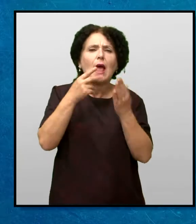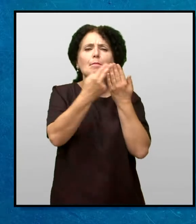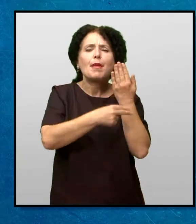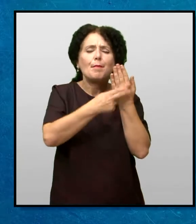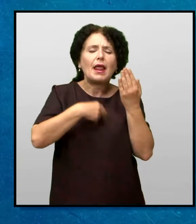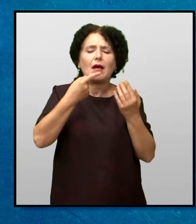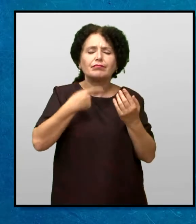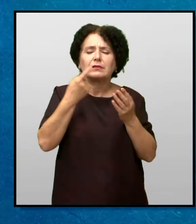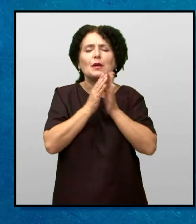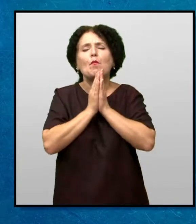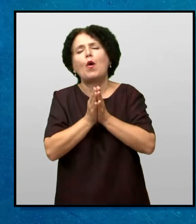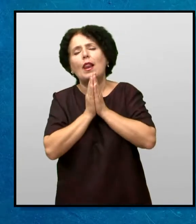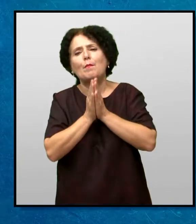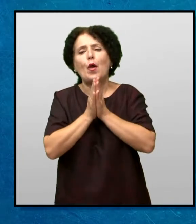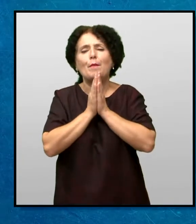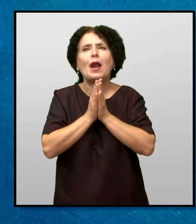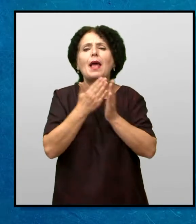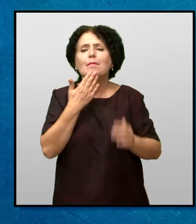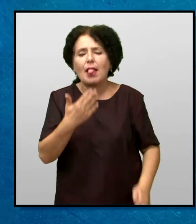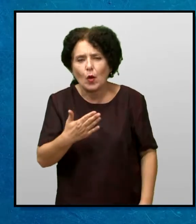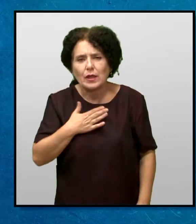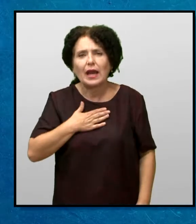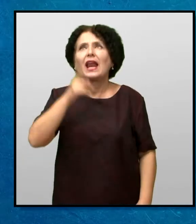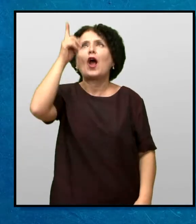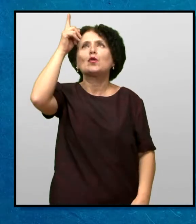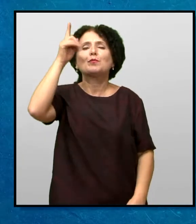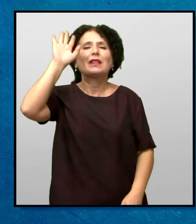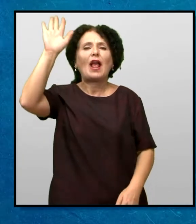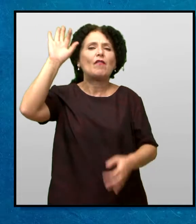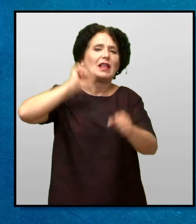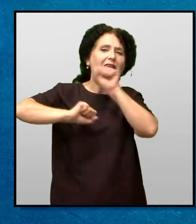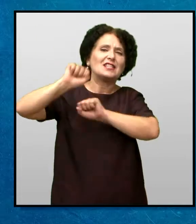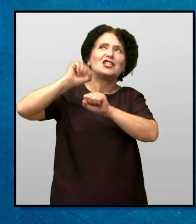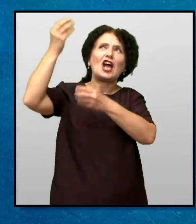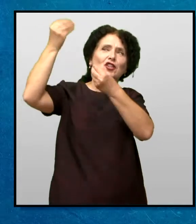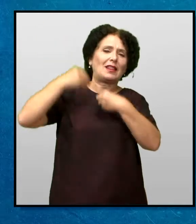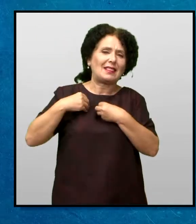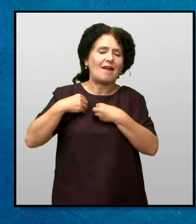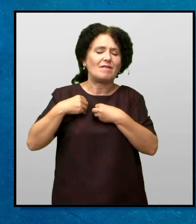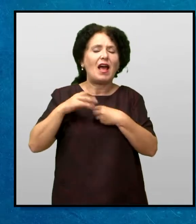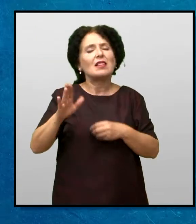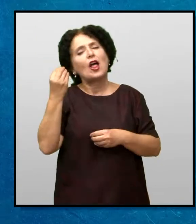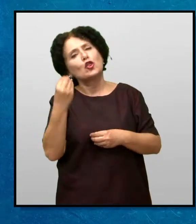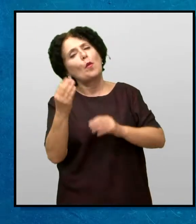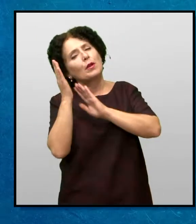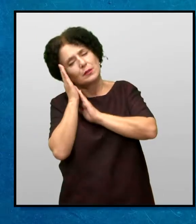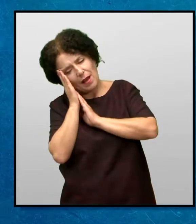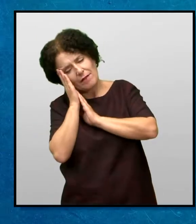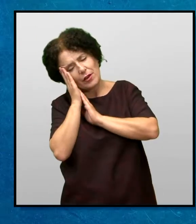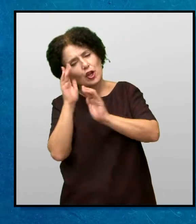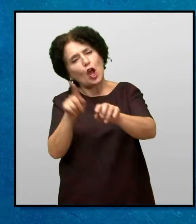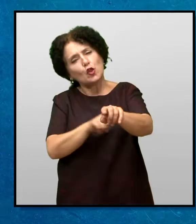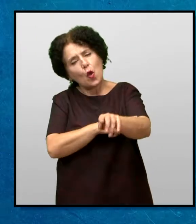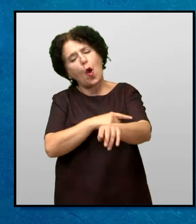стихови од библијата И се молеше, благодарејќи му на Бог за неговата заштита Таа ноќ добро спиеше